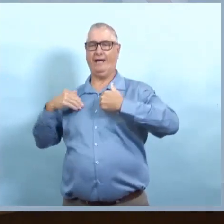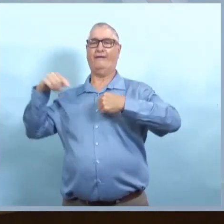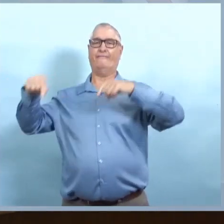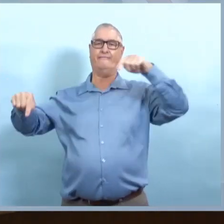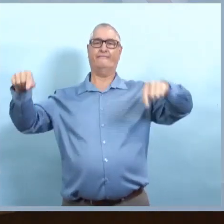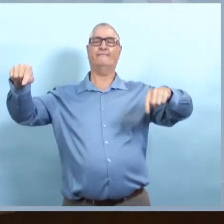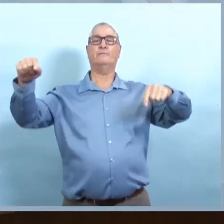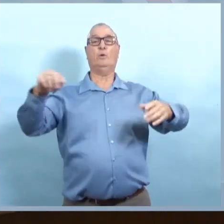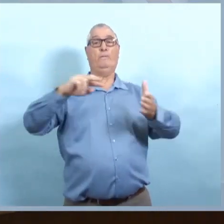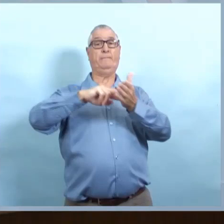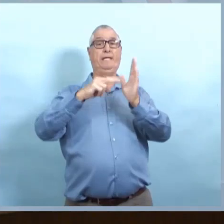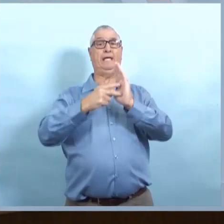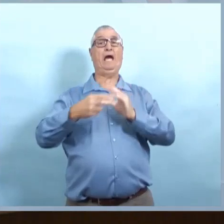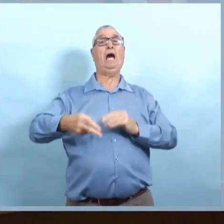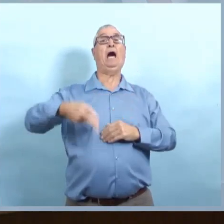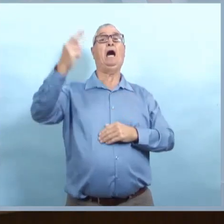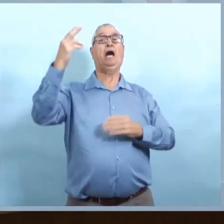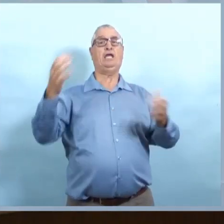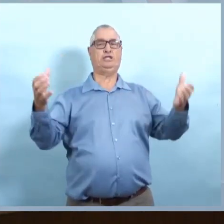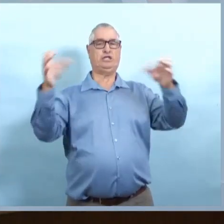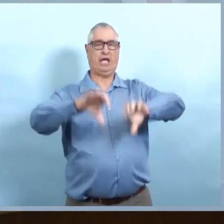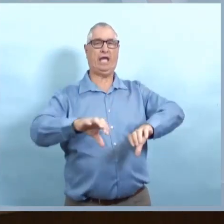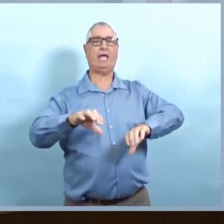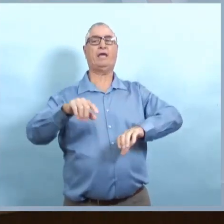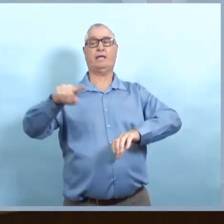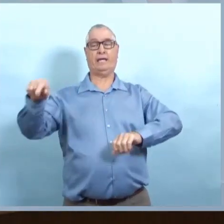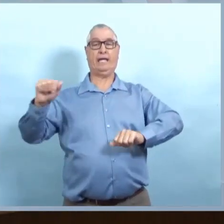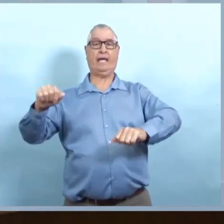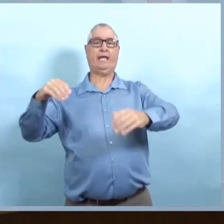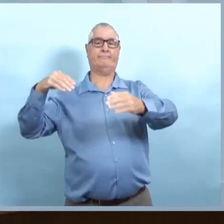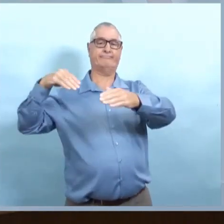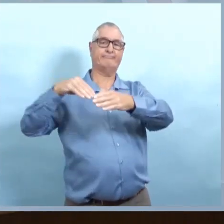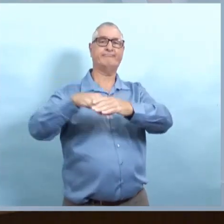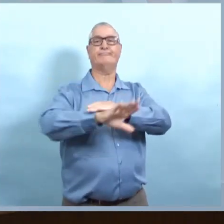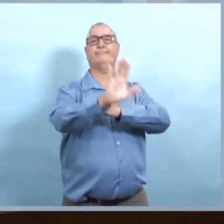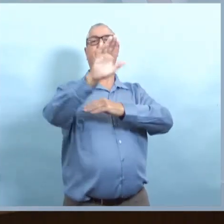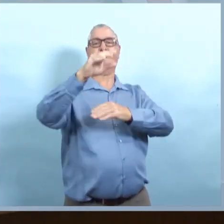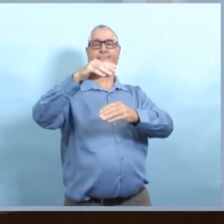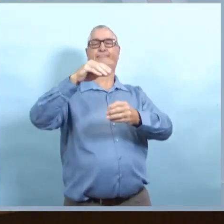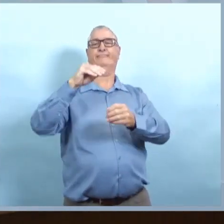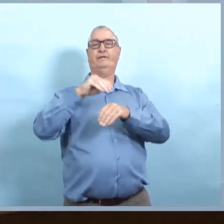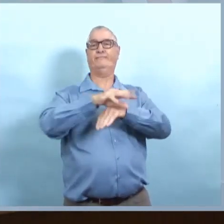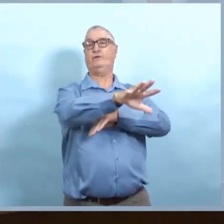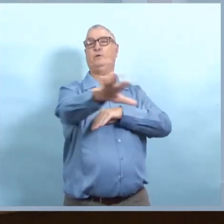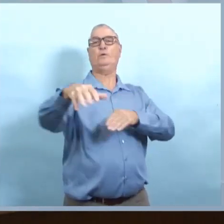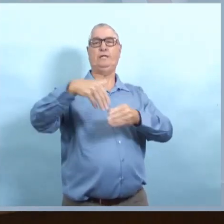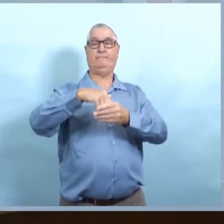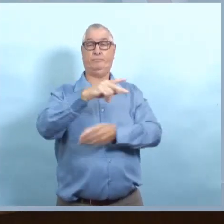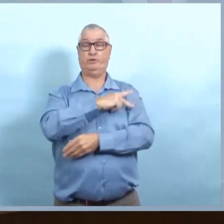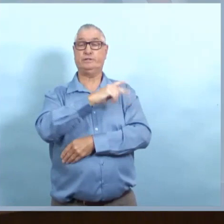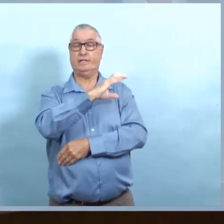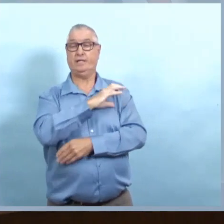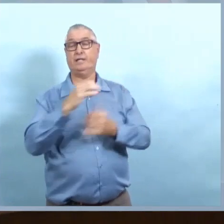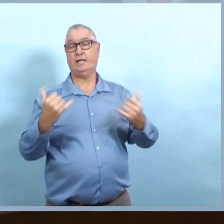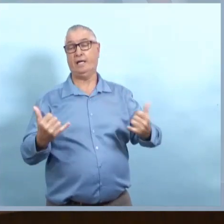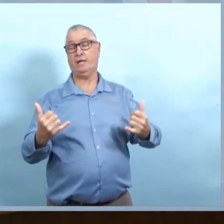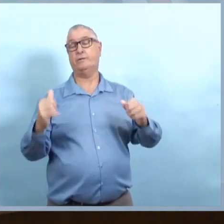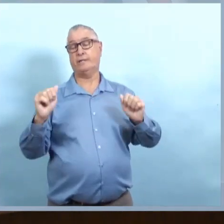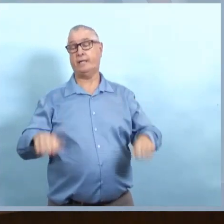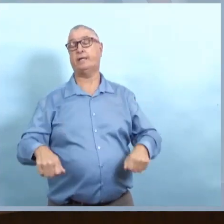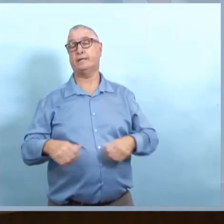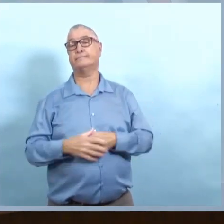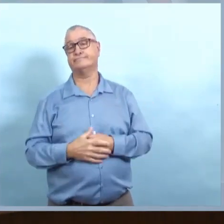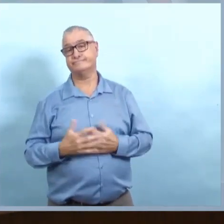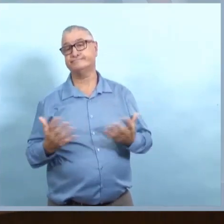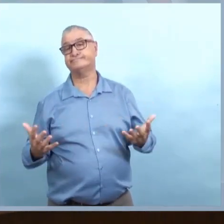Dans la première vague, nous avions beaucoup moins de transmissions communautaires et à mesure que nous en voyons plus dans la communauté, nous allons en voir plus